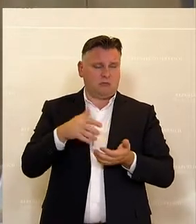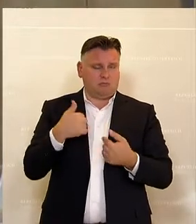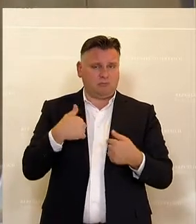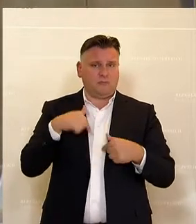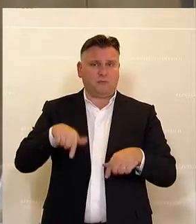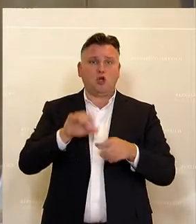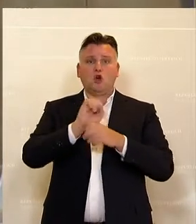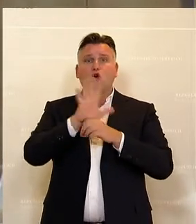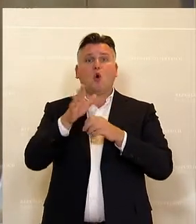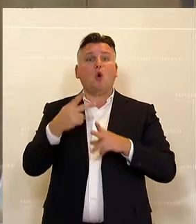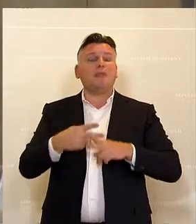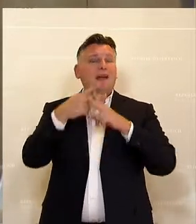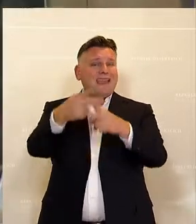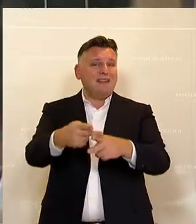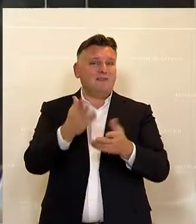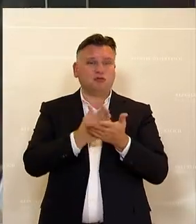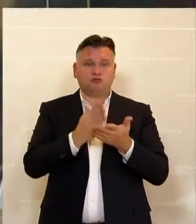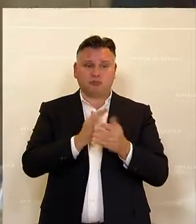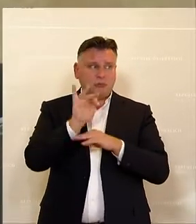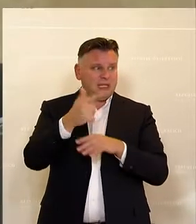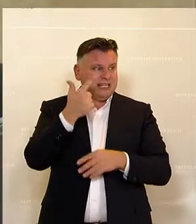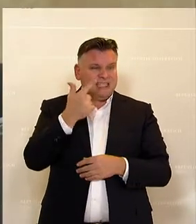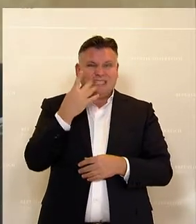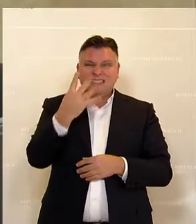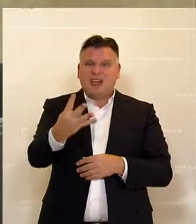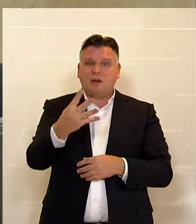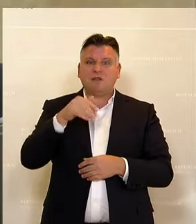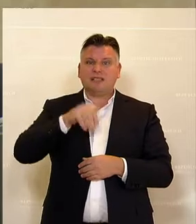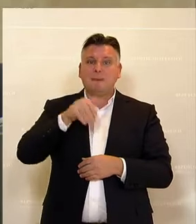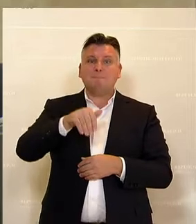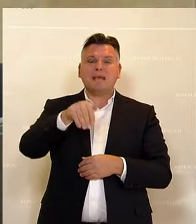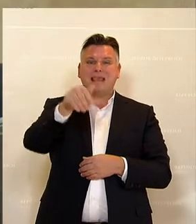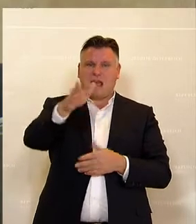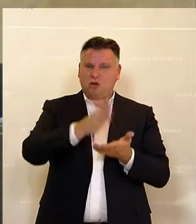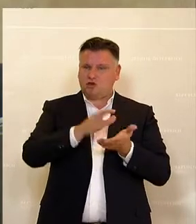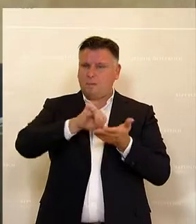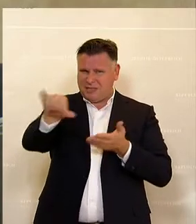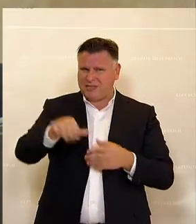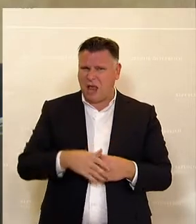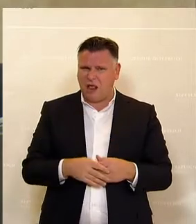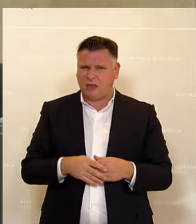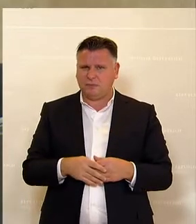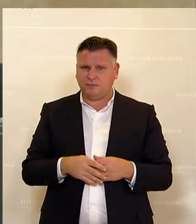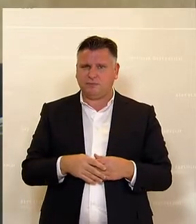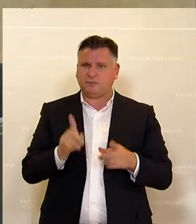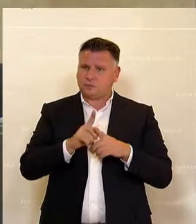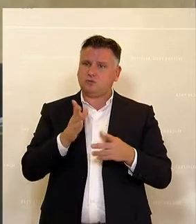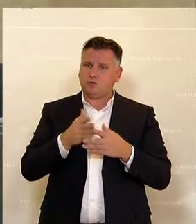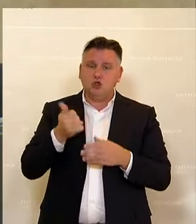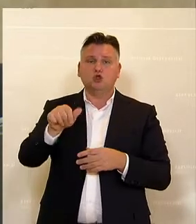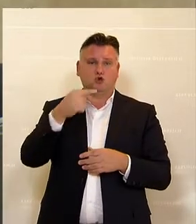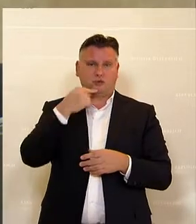Corona-Hilfen ja bisher schon über 42 Milliarden Euro ausbezahlt oder zumindest rechtsverbindlich zugesagt.